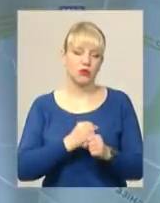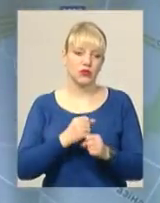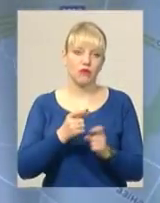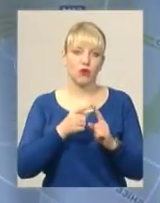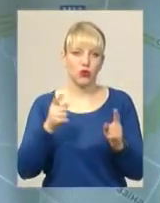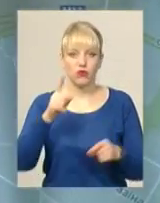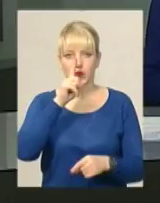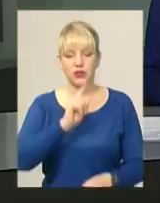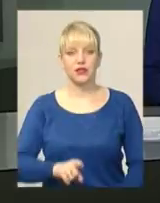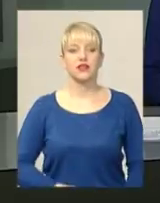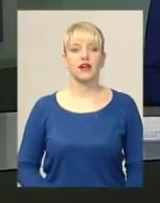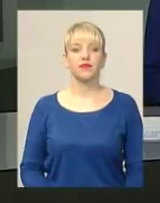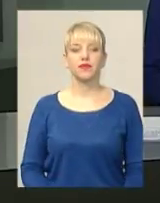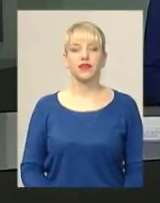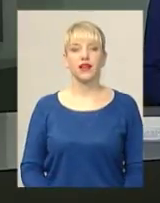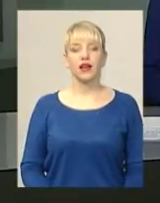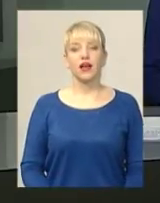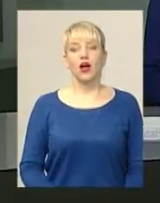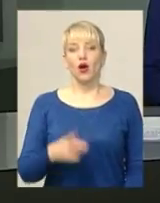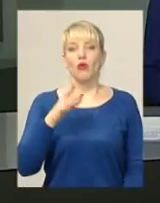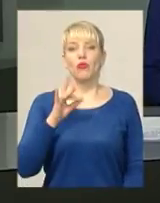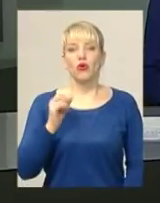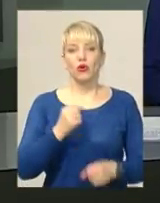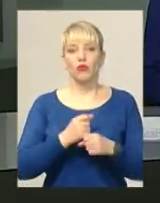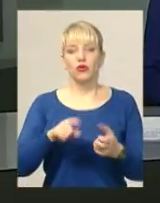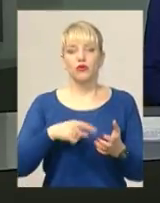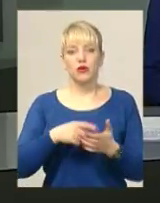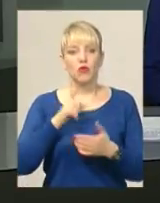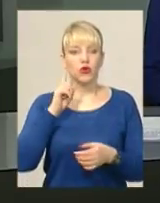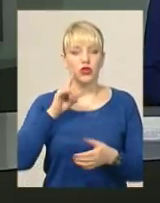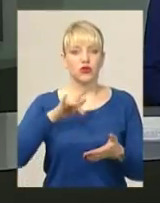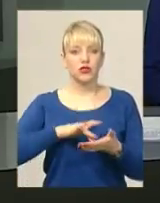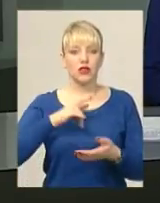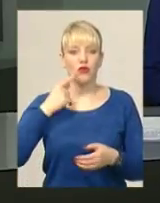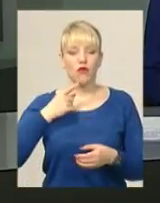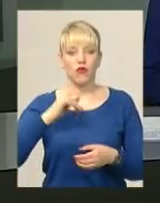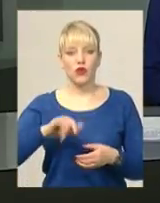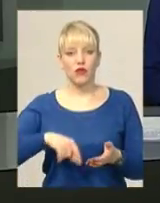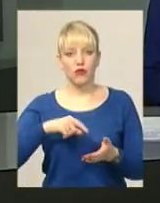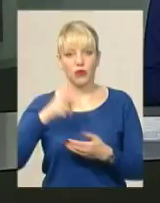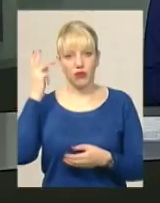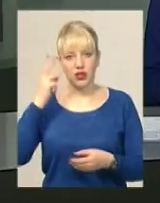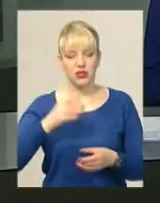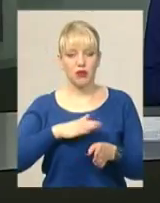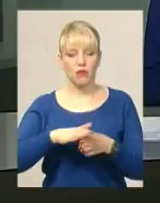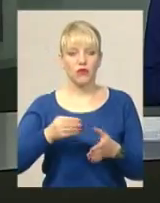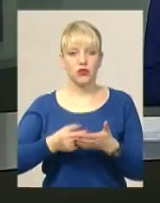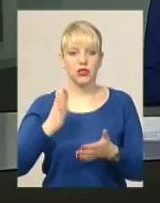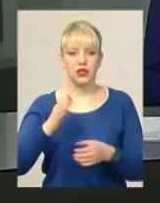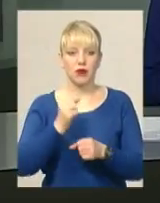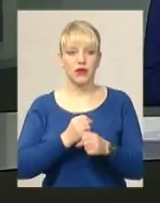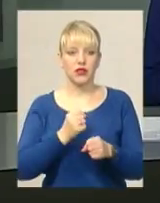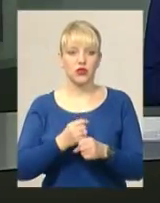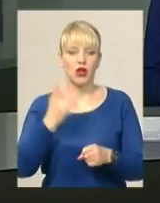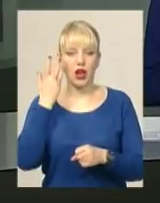Поділля Центр. Про роботу міського молодіжного центру говорили нині у Хмельницькому. Повноцінно він запрацює влітку